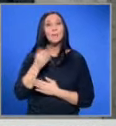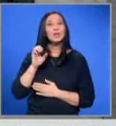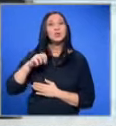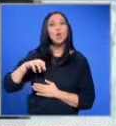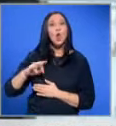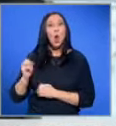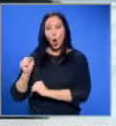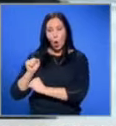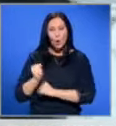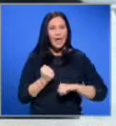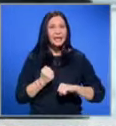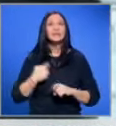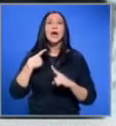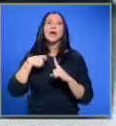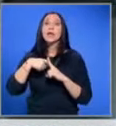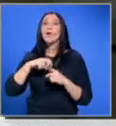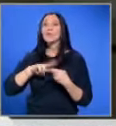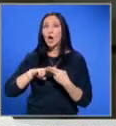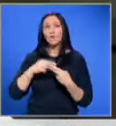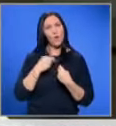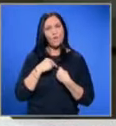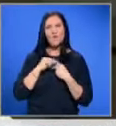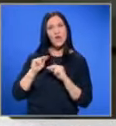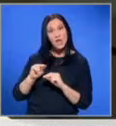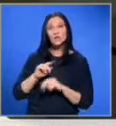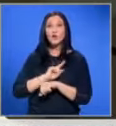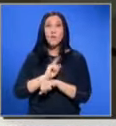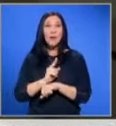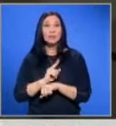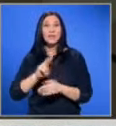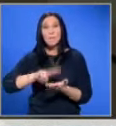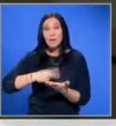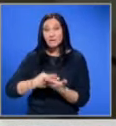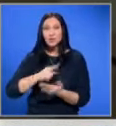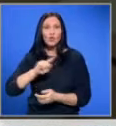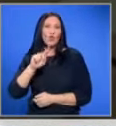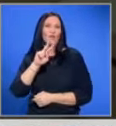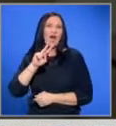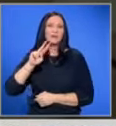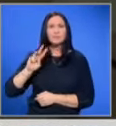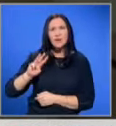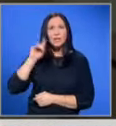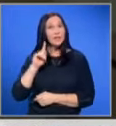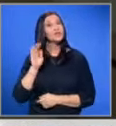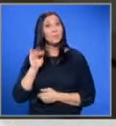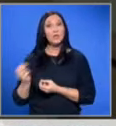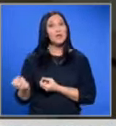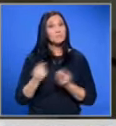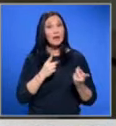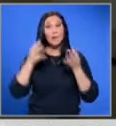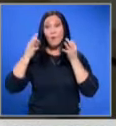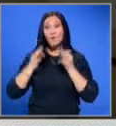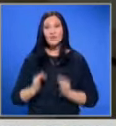Соло-хокейст Кирил Важаров. Уверени, че в момента се превежда и до 2-3 дни ще бъде изпратена по